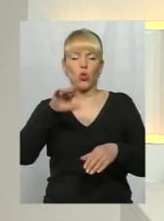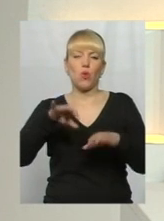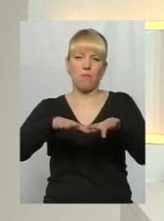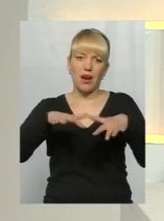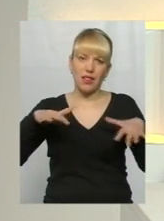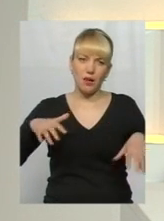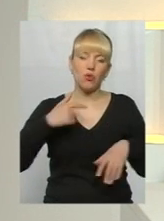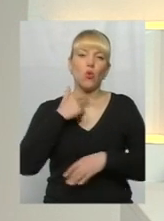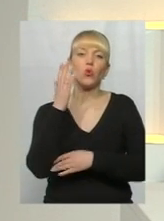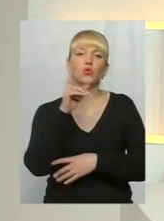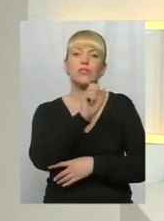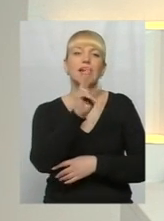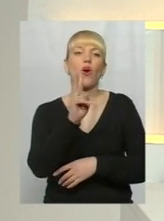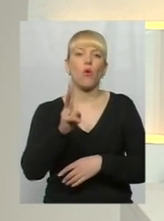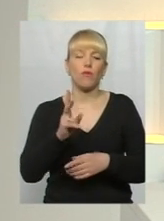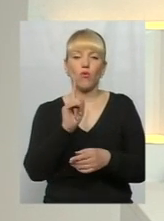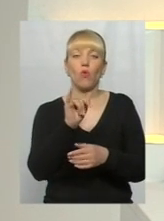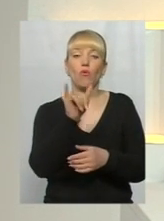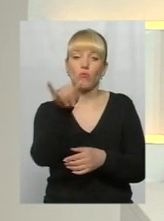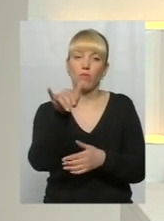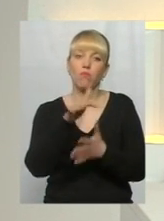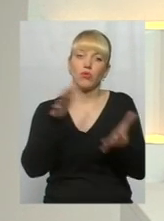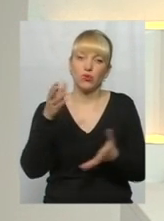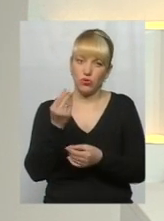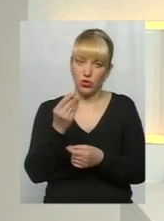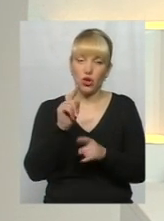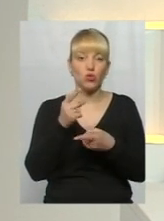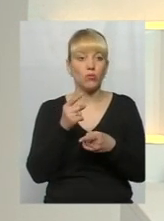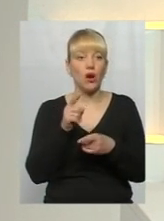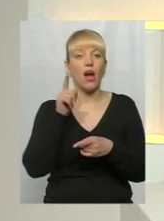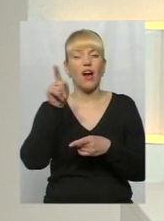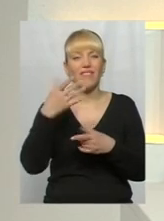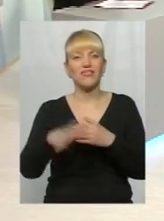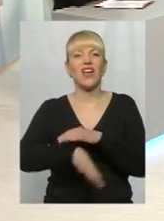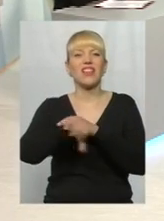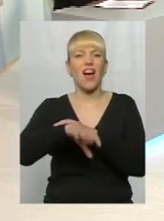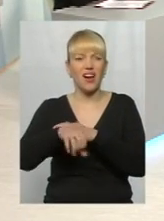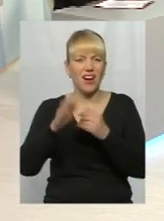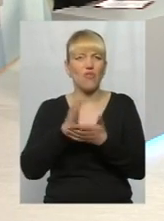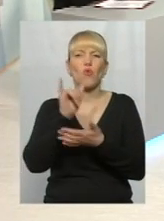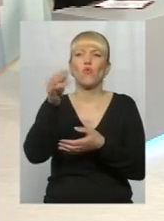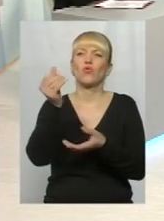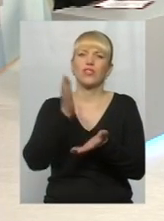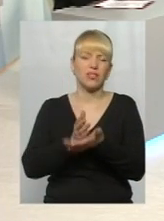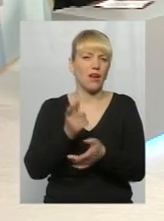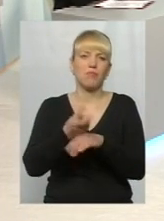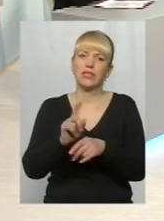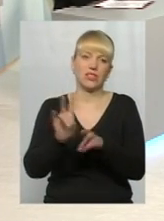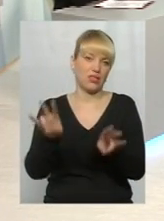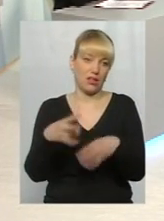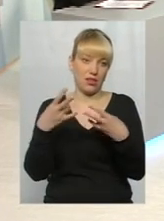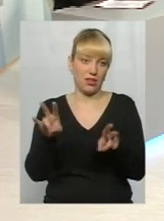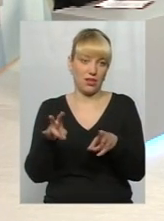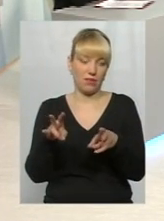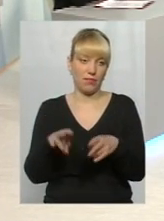як правило, голосують за кого? За того, в кого більше грошей. А чому? Тому що, ну, є така думка, він вже накрав, в нього гроші є, іму більше не потрібно. Так?